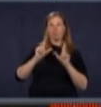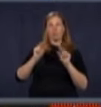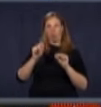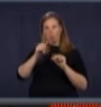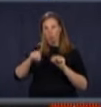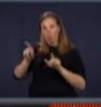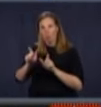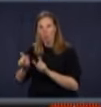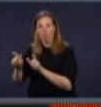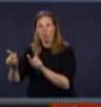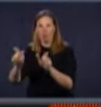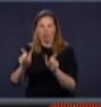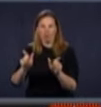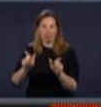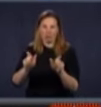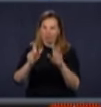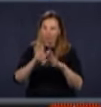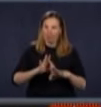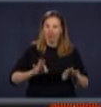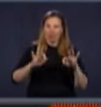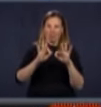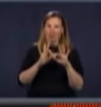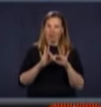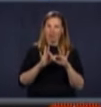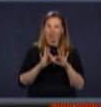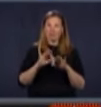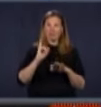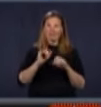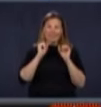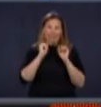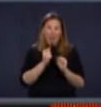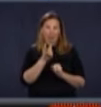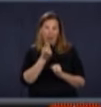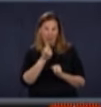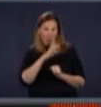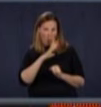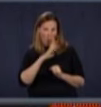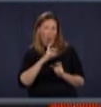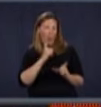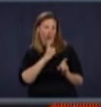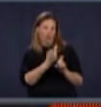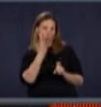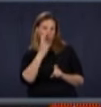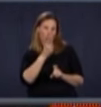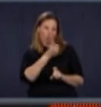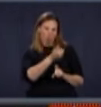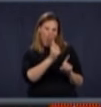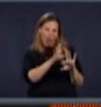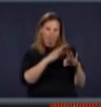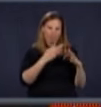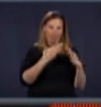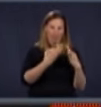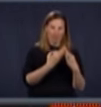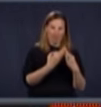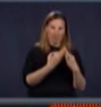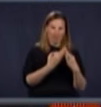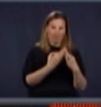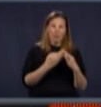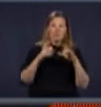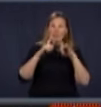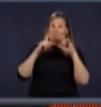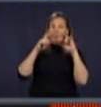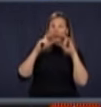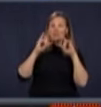être aussi, à mon avis, correct que ceux qui peuvent s'en procurer, ça le procure, puis laissons les masques qui seront